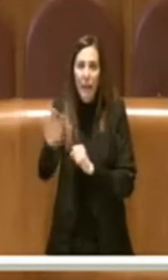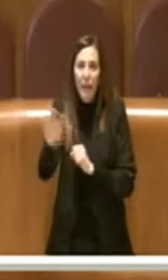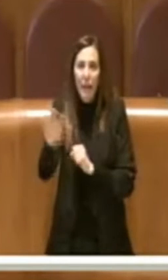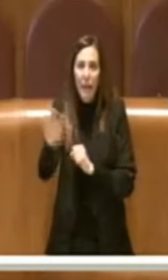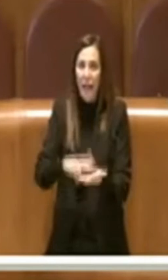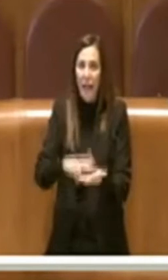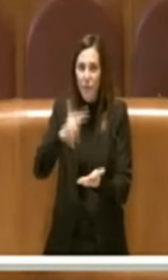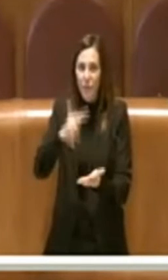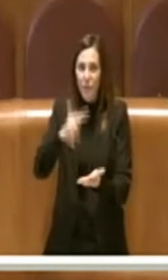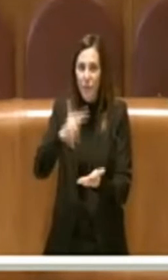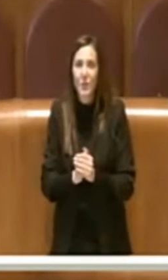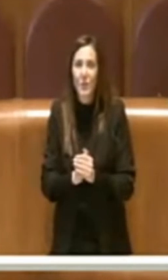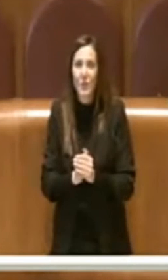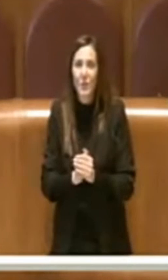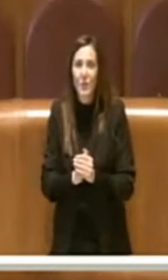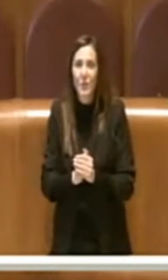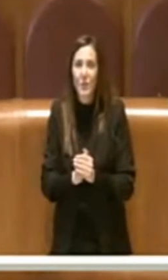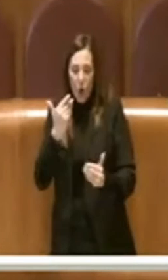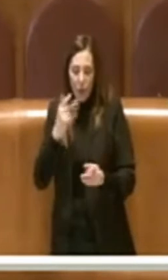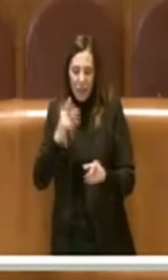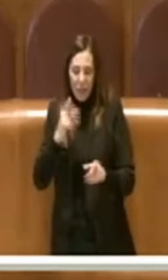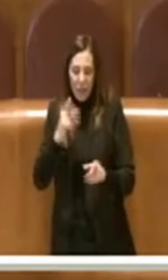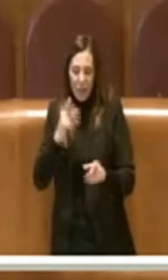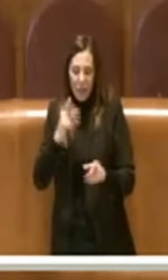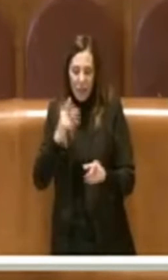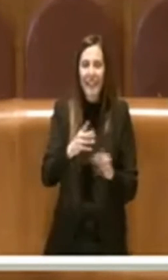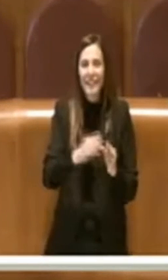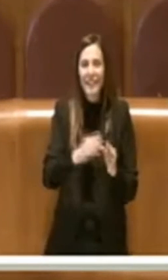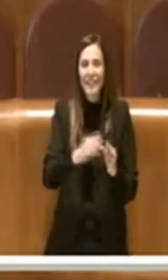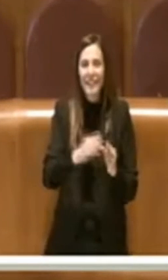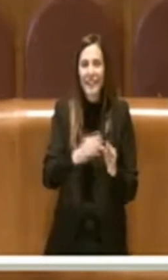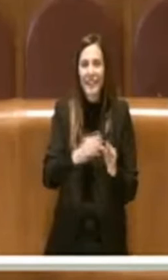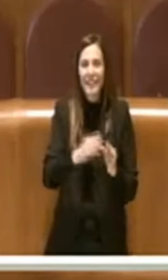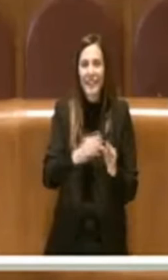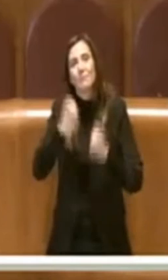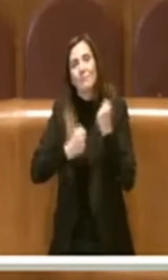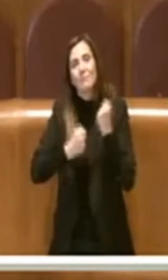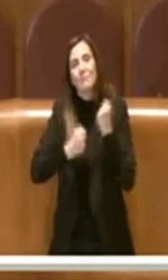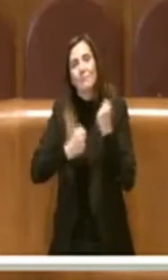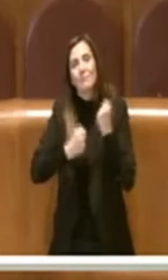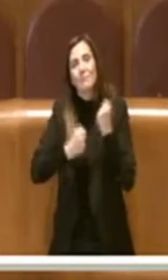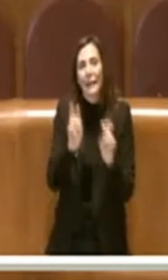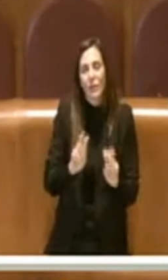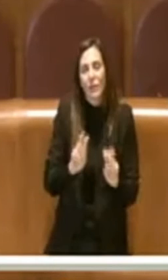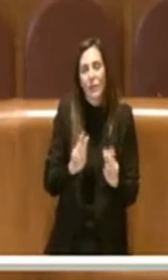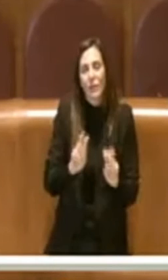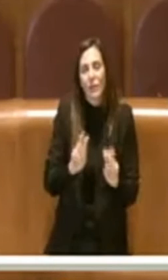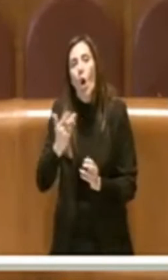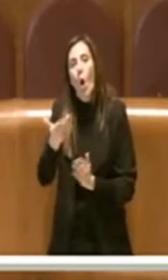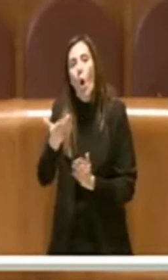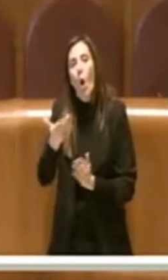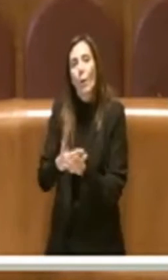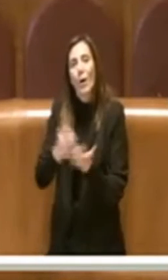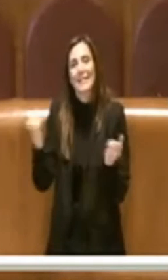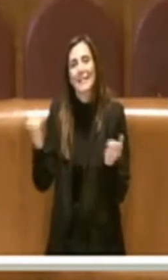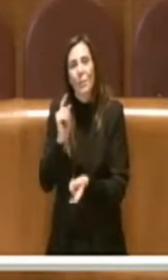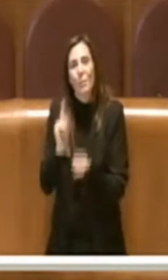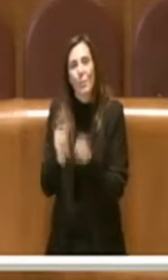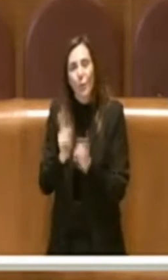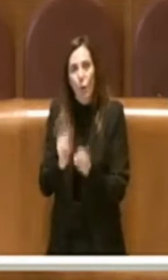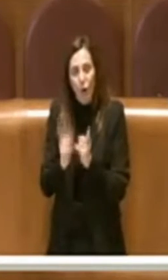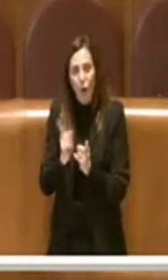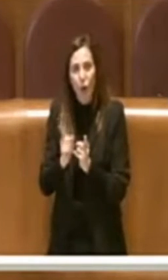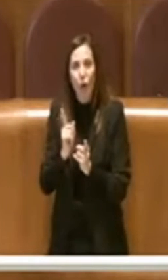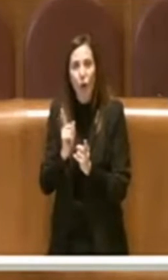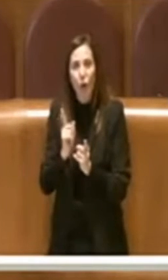differenza magari anche di altri strumenti come oggi quello delle petizioni elettroniche o delle proposte di delibera di inizio popolare dove in un